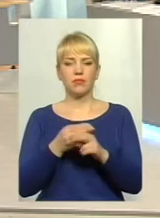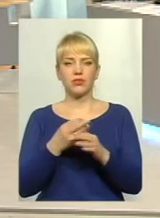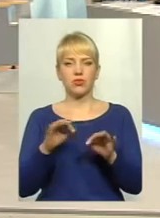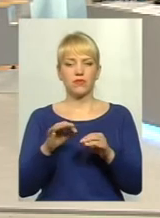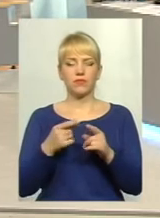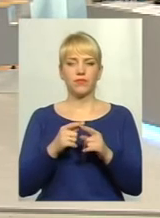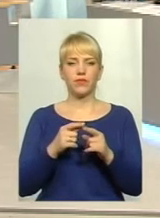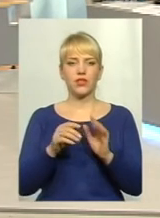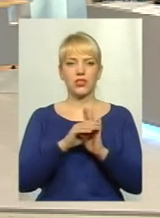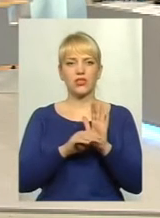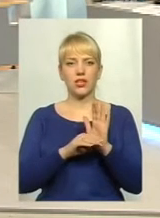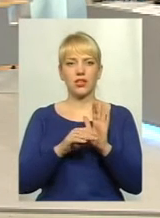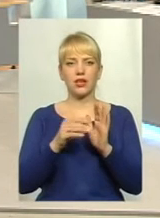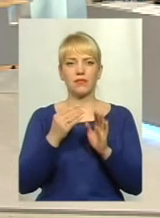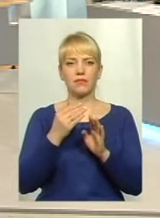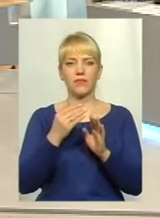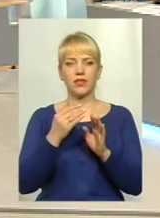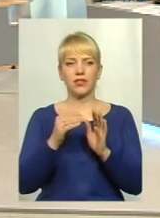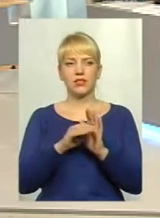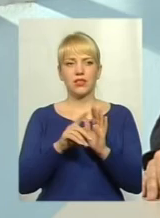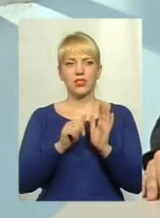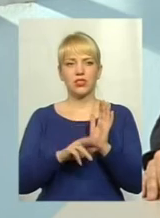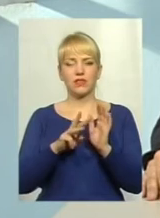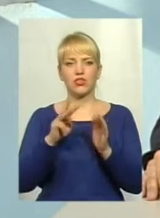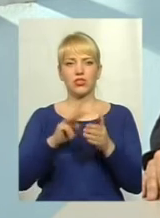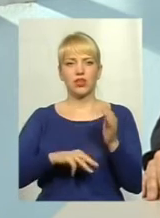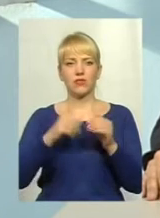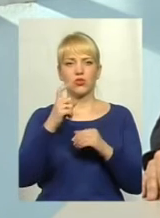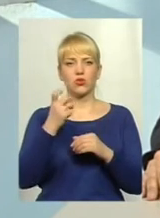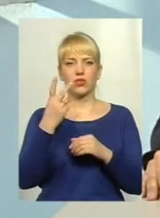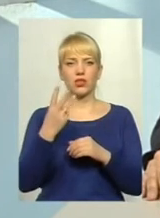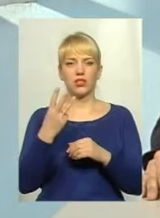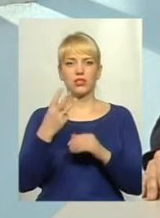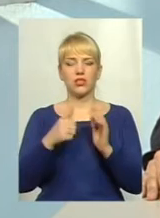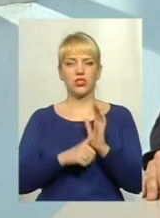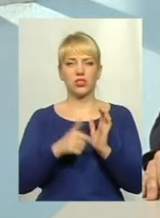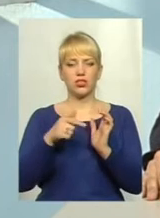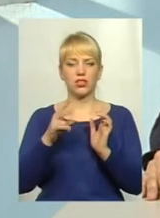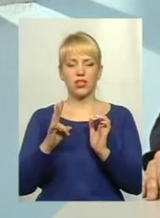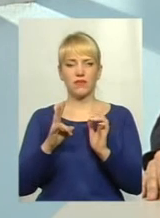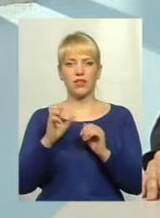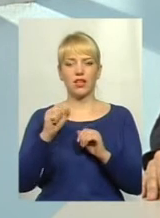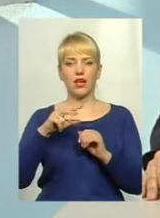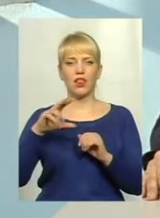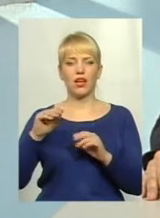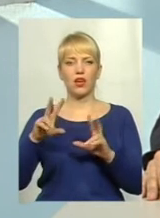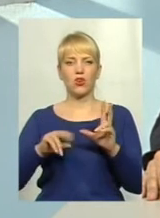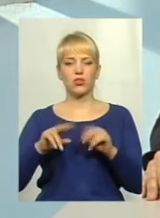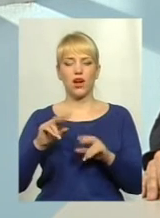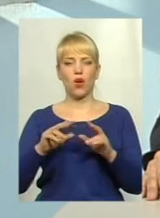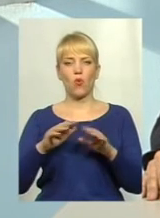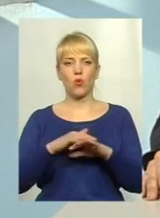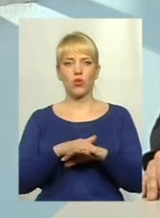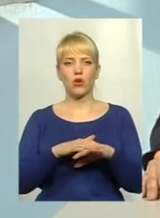Адміністраційний першої статті 78, він поки що маленький, там 136 гривень на посадову особу, але розрахунок збитків,